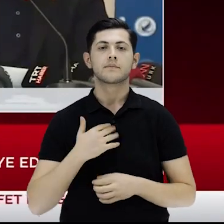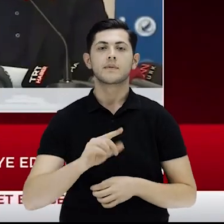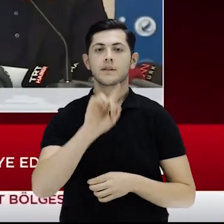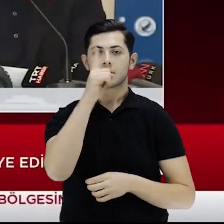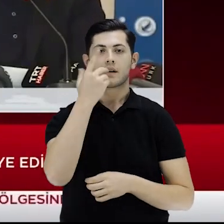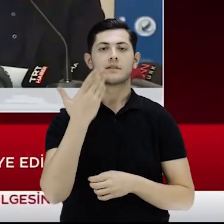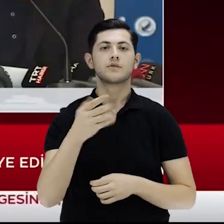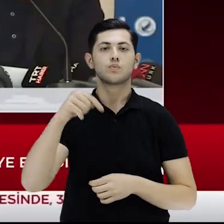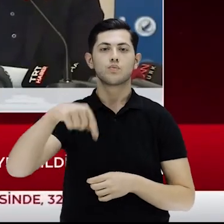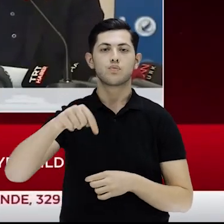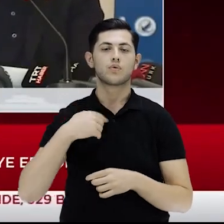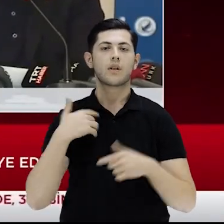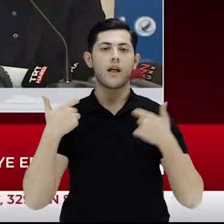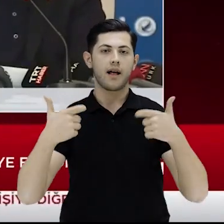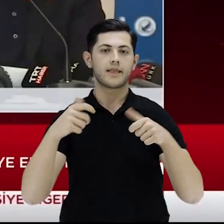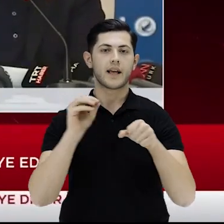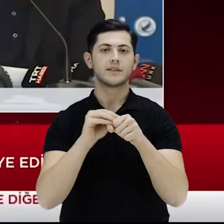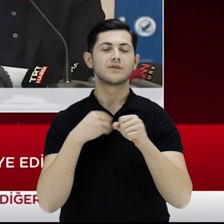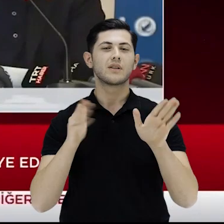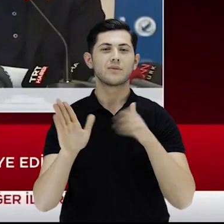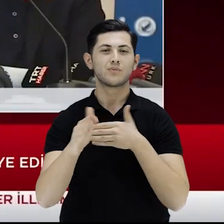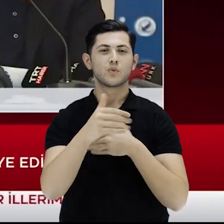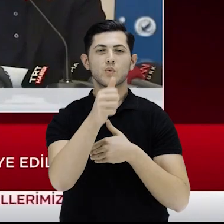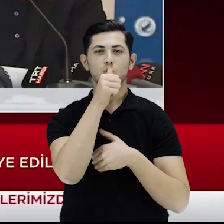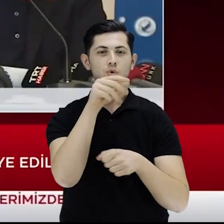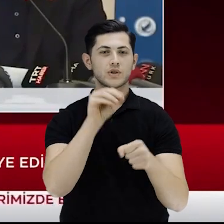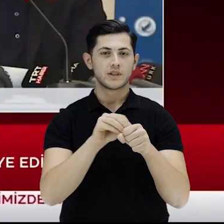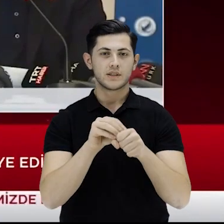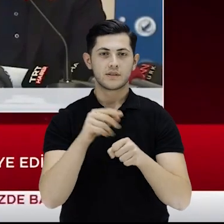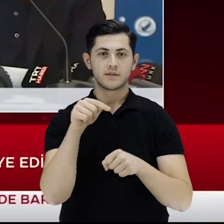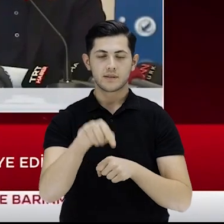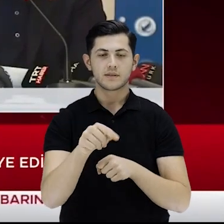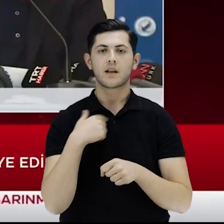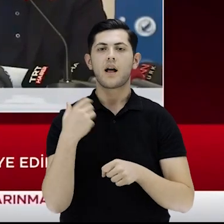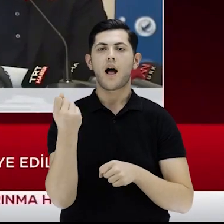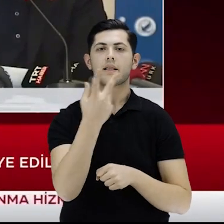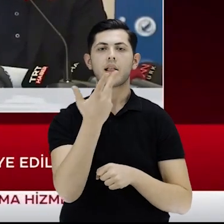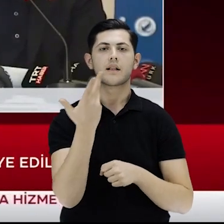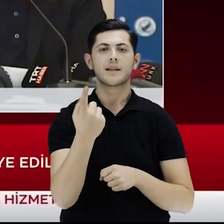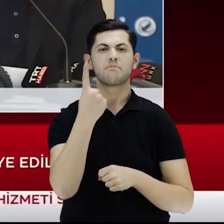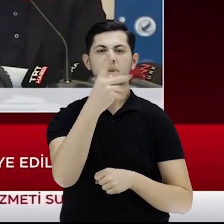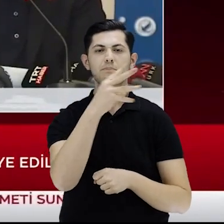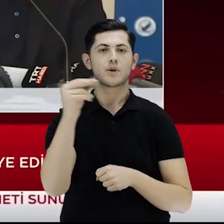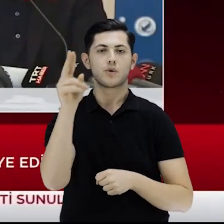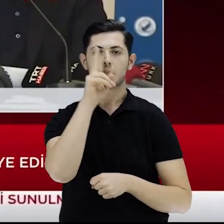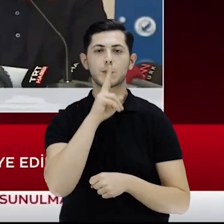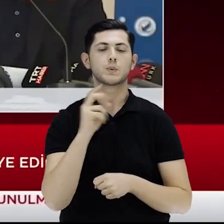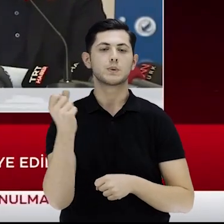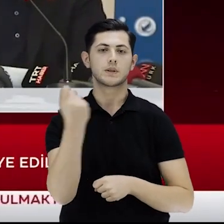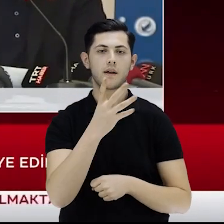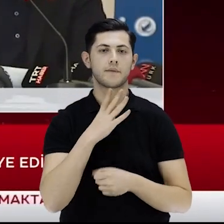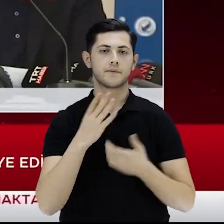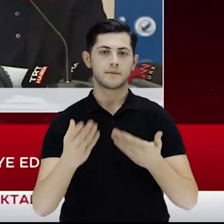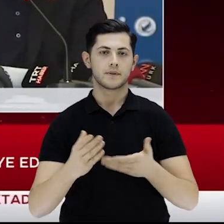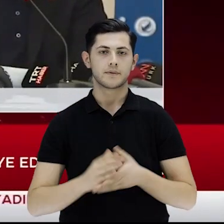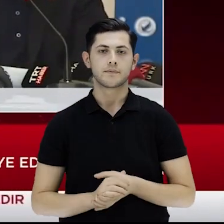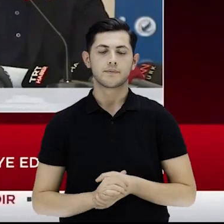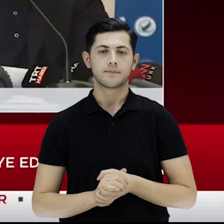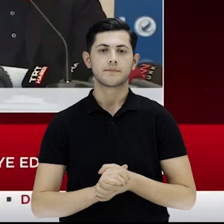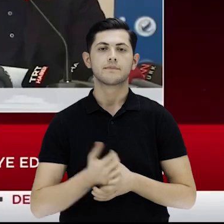Sadece bugün Hatay'a verilen ambalajlı içme suyu adedini söylüyor. 1.200.000 adet.